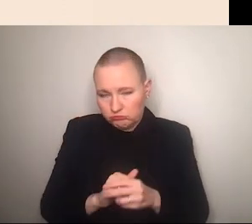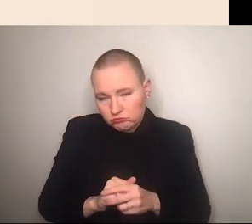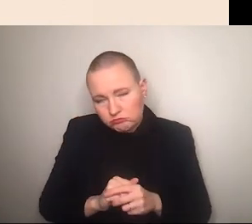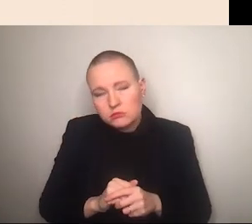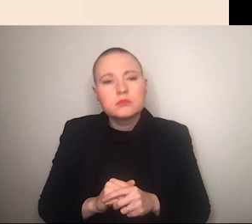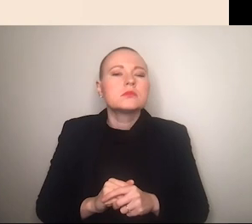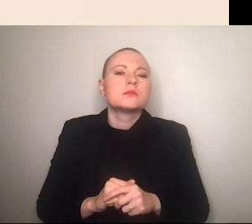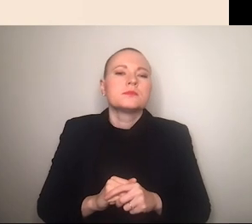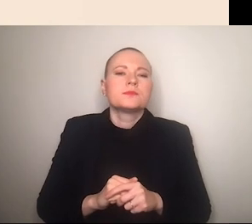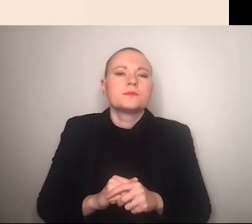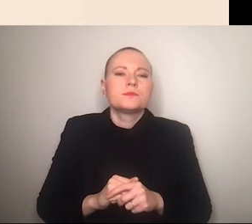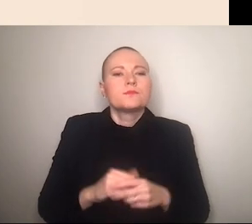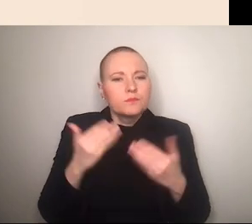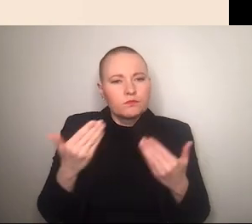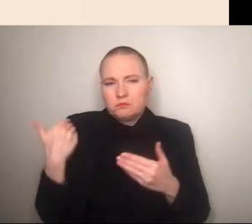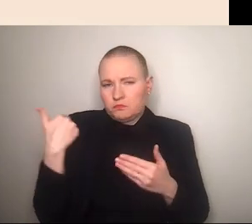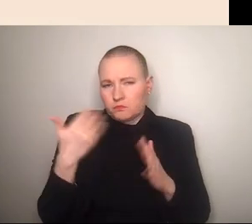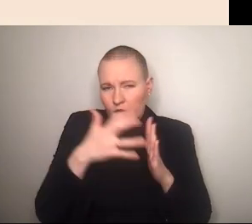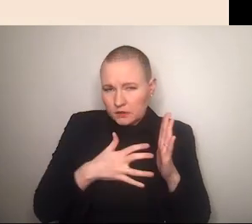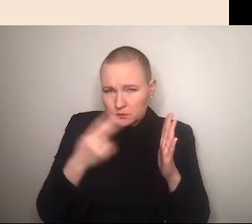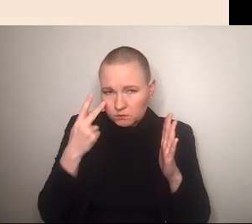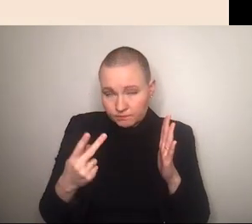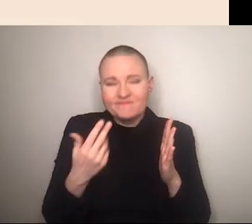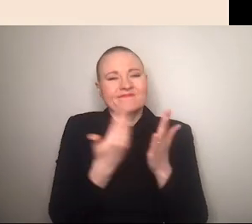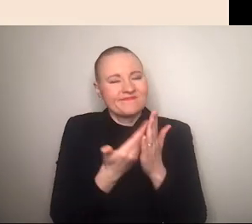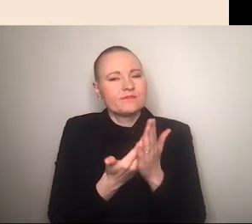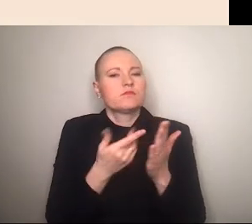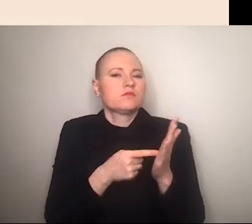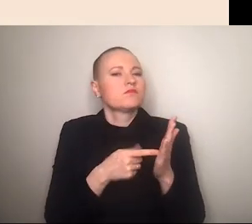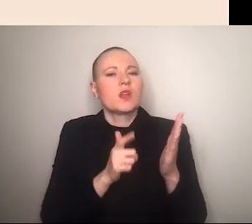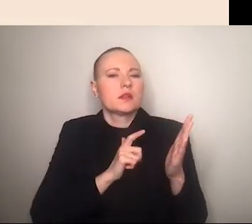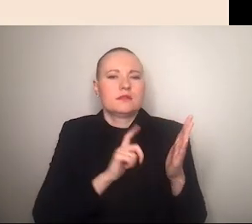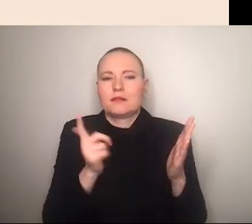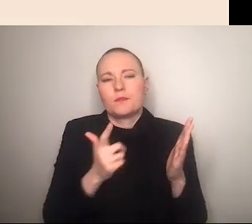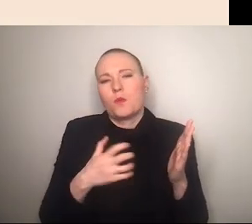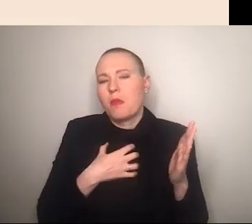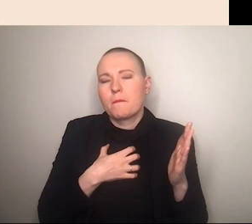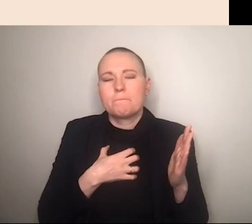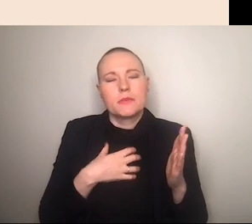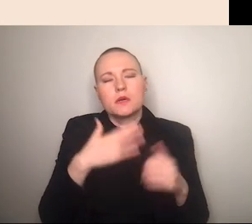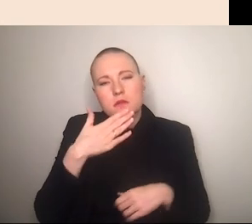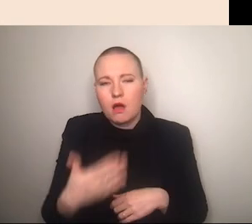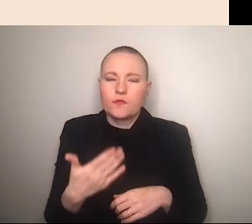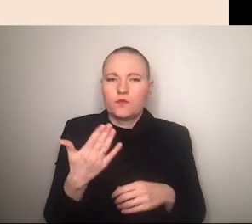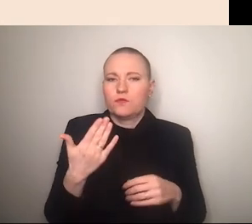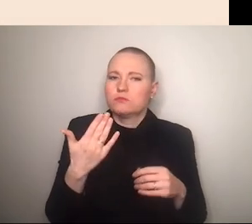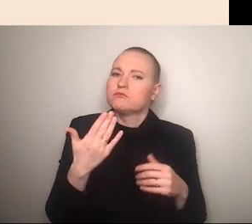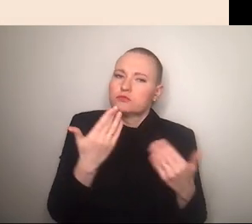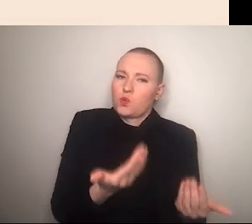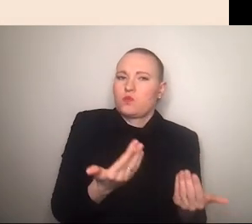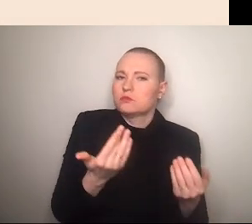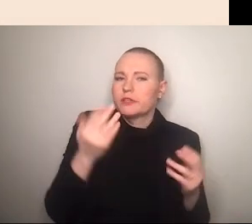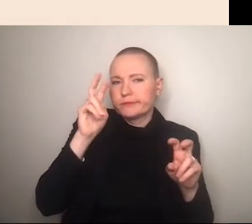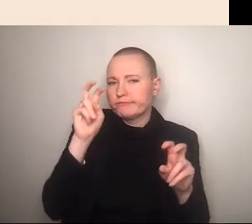element das wird tritt eben erst zu tage wenn wir uns die caption zu dem video ansehen also die